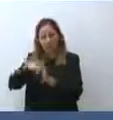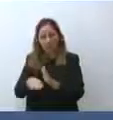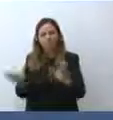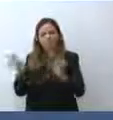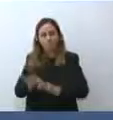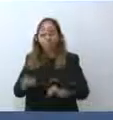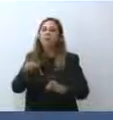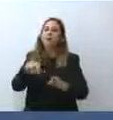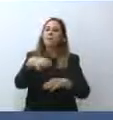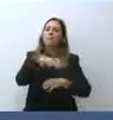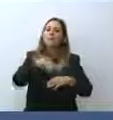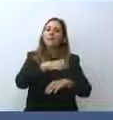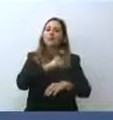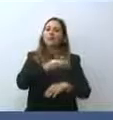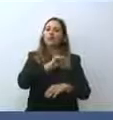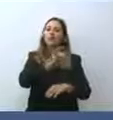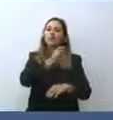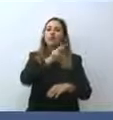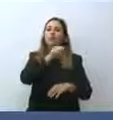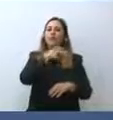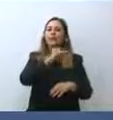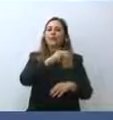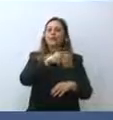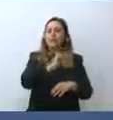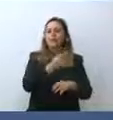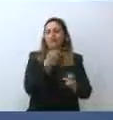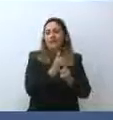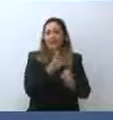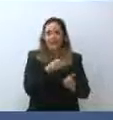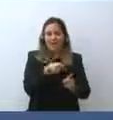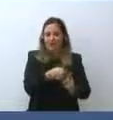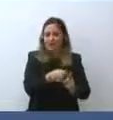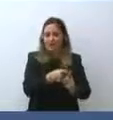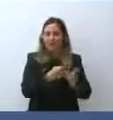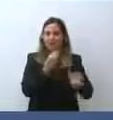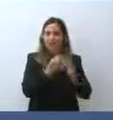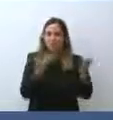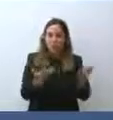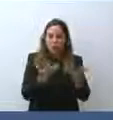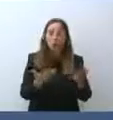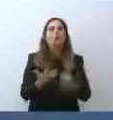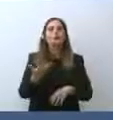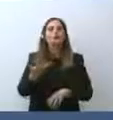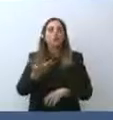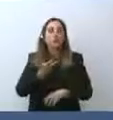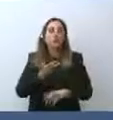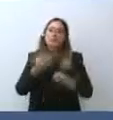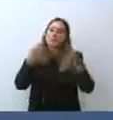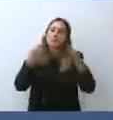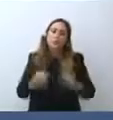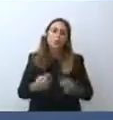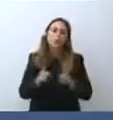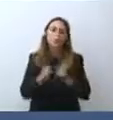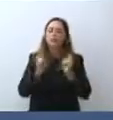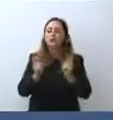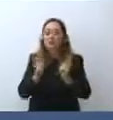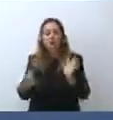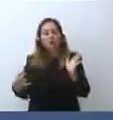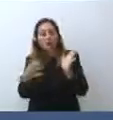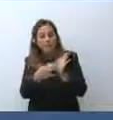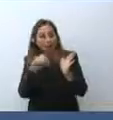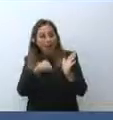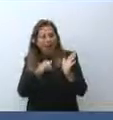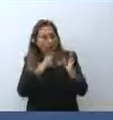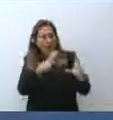qualcosa dopo. Naturalmente vi saranno sempre dei casi in cui ci saranno le fotografie dei mezzi pieni oppure delle cose che non vanno, ma